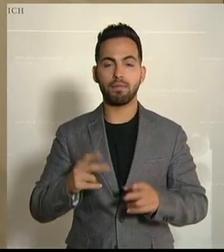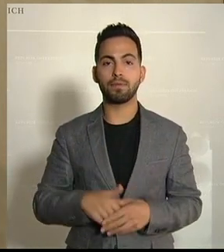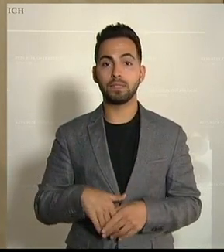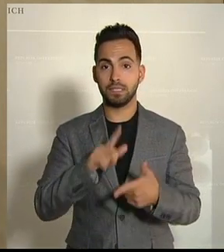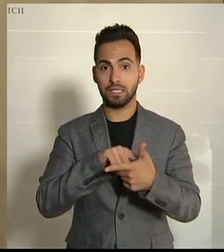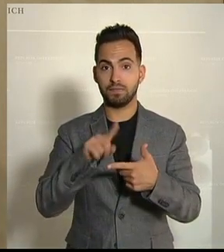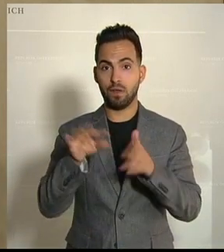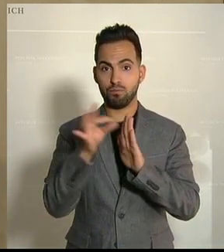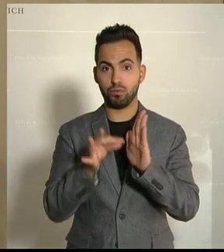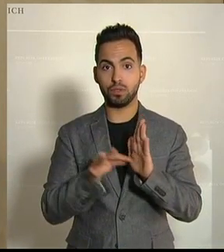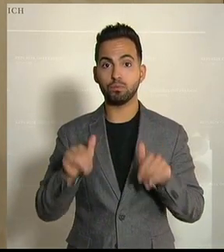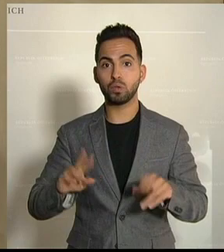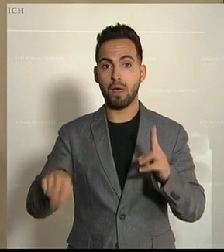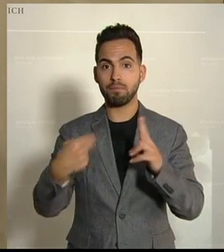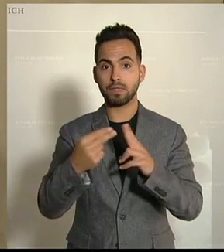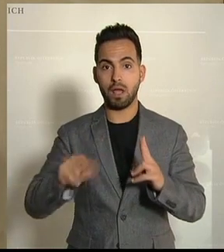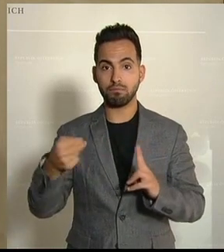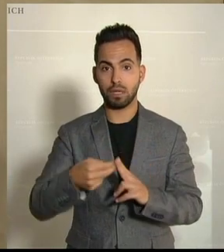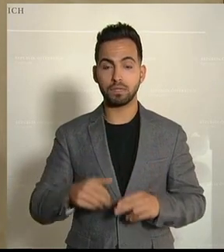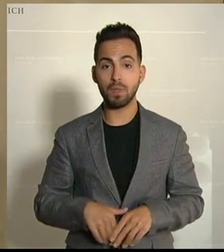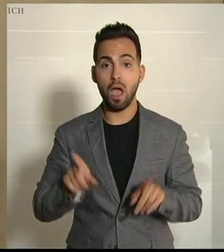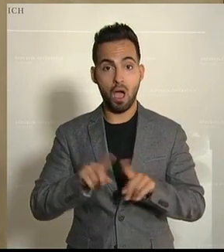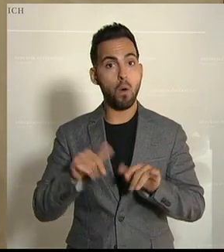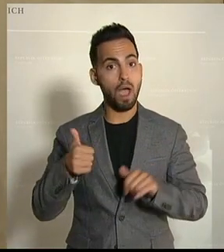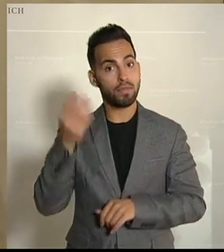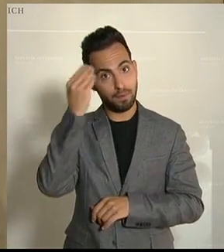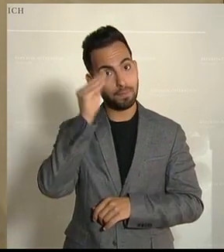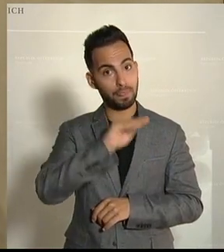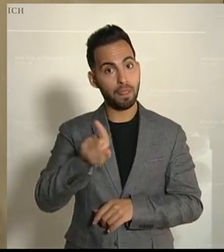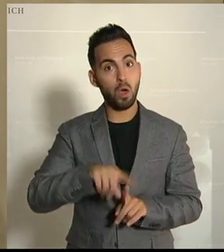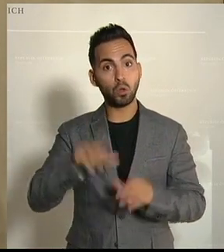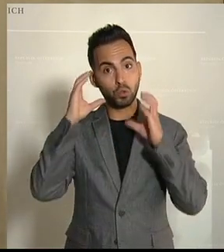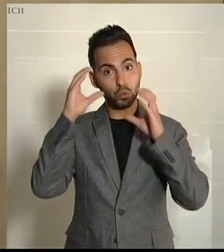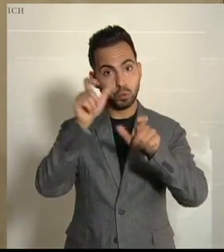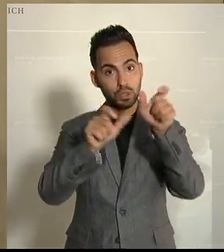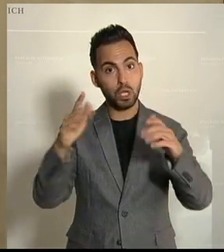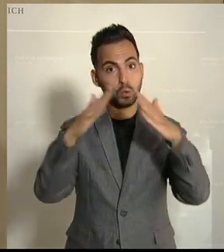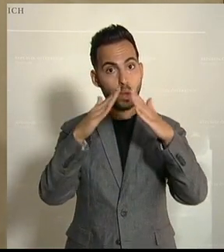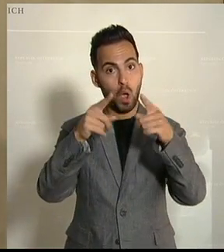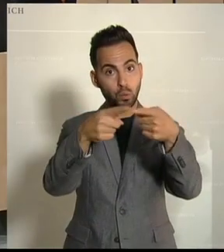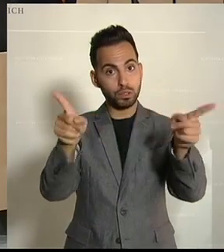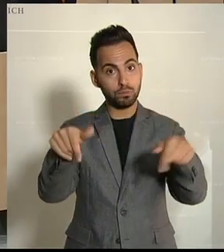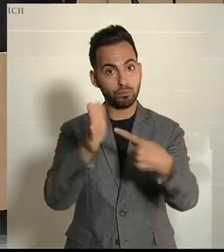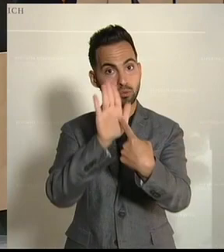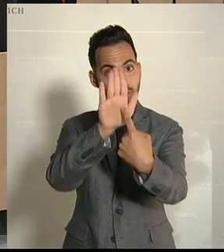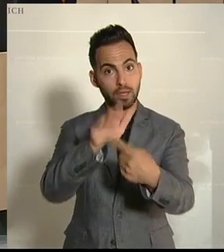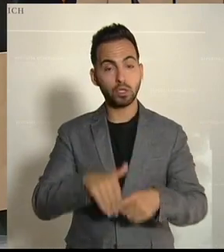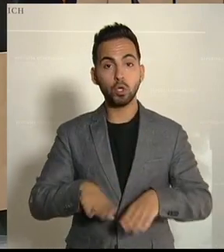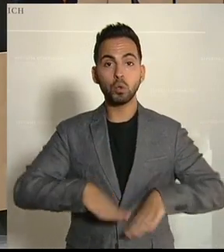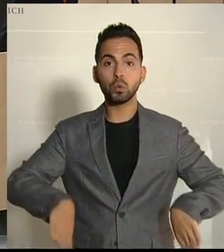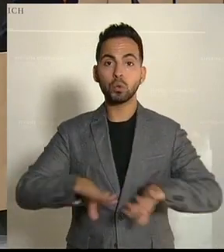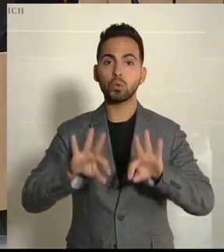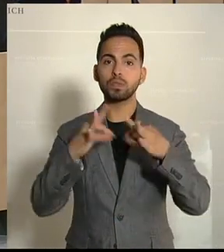das sind die zwei Punkte, die angepasst gehören, weil man muss auch eines vielleicht auch den Zusehern zu Hause einmal vor Augen führen. Die